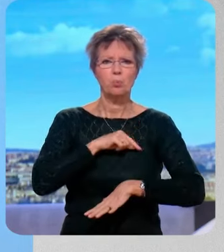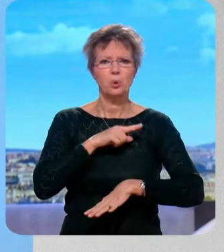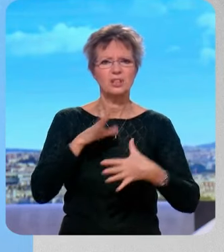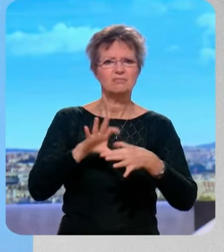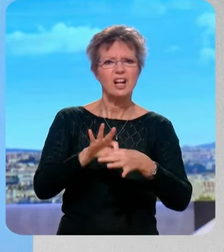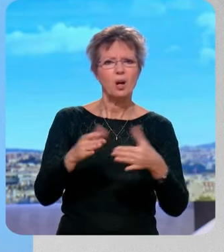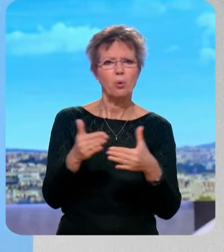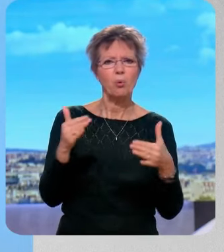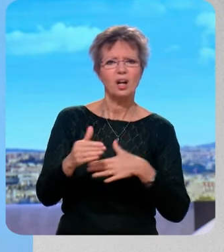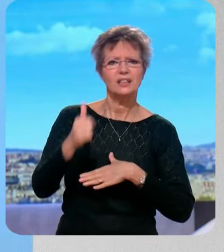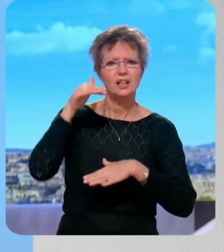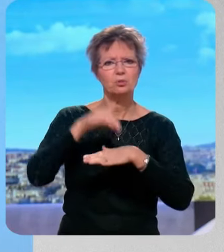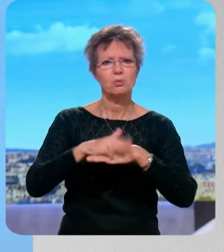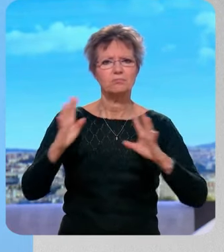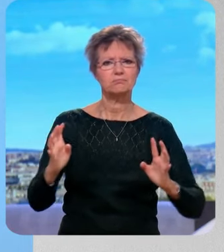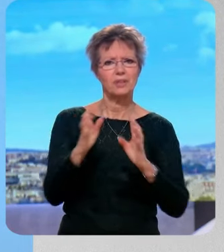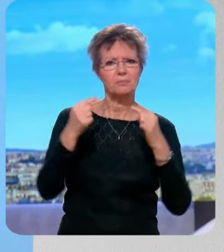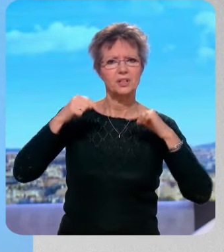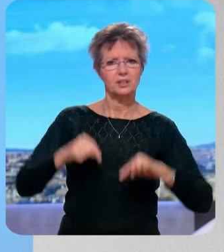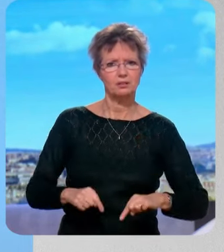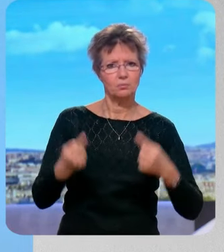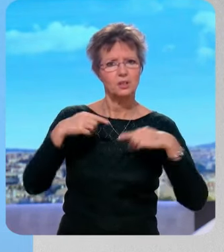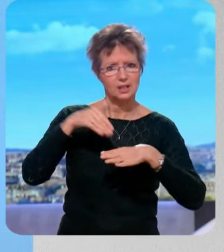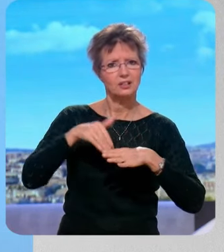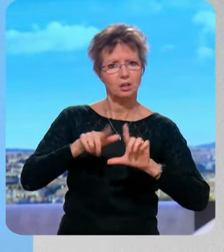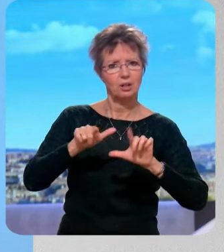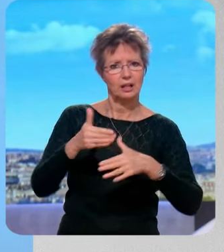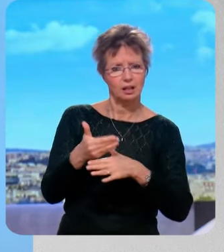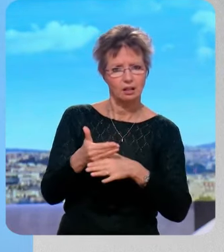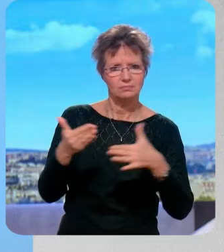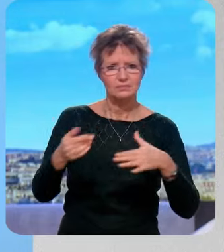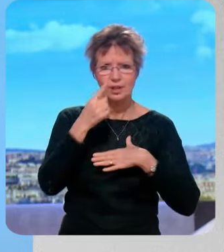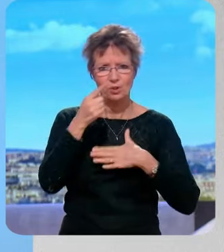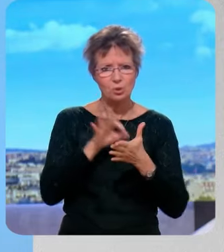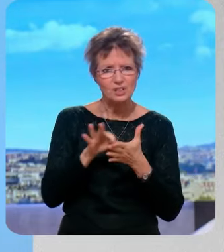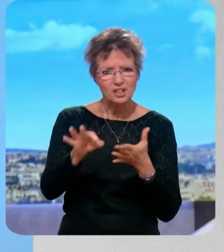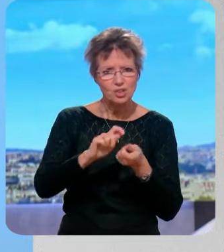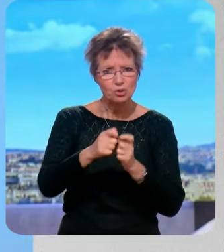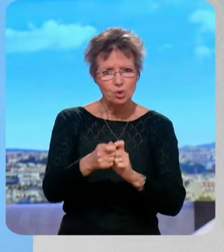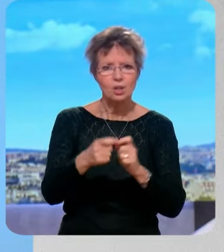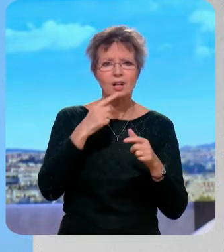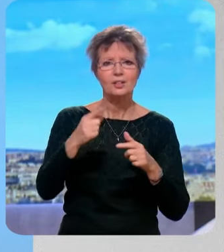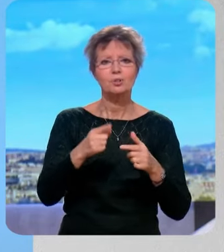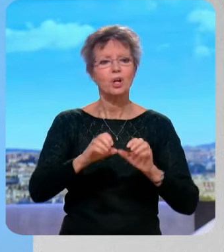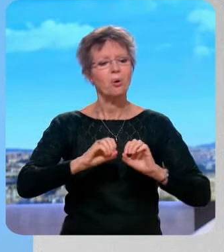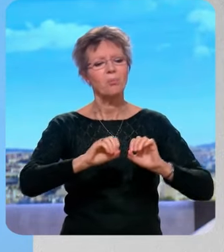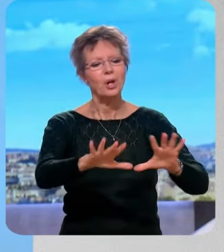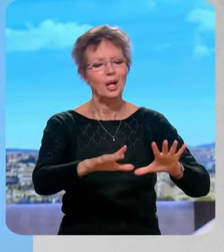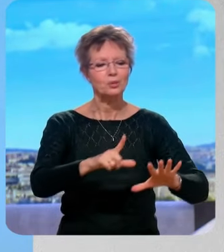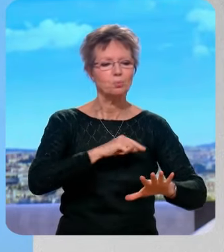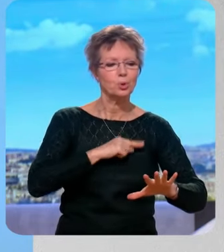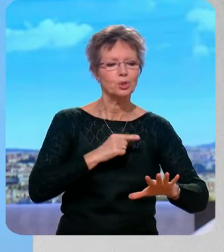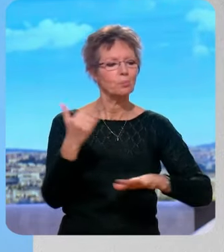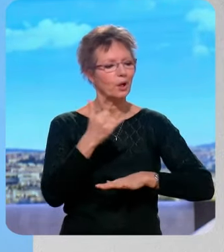participé hier soir à une cellule interministérielle présidée par Gérald Darmanin. On a l'impression que la ligne a changé, on n'est plus tout à fait dans « Allez-y, messieurs, dames, on vous comprend, la police n